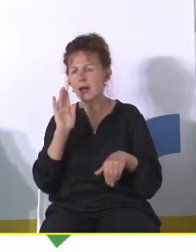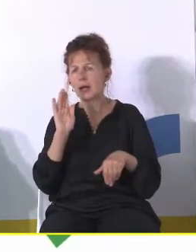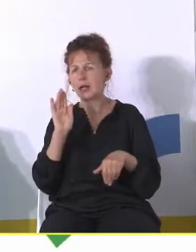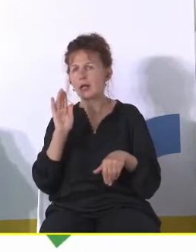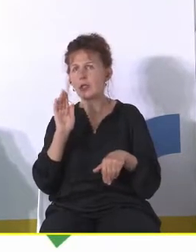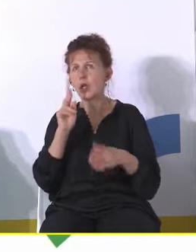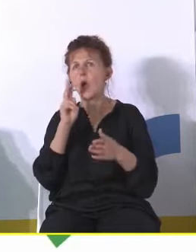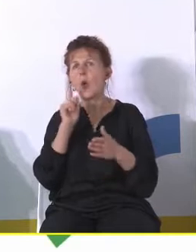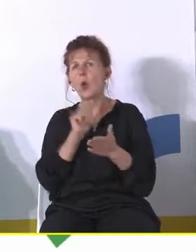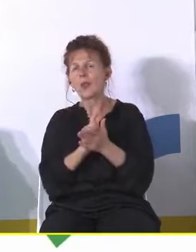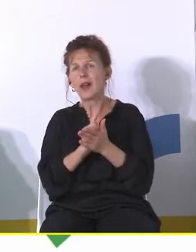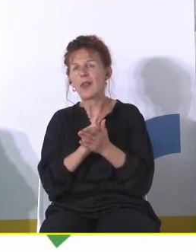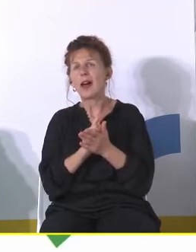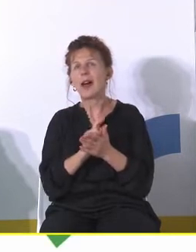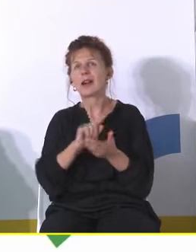udana reforma